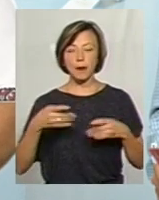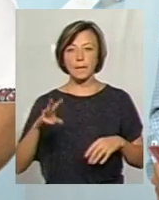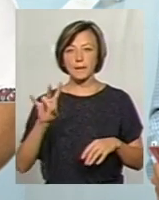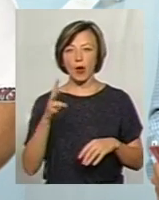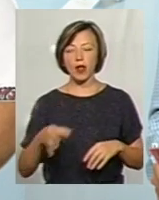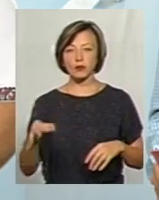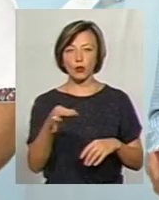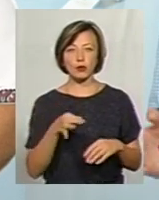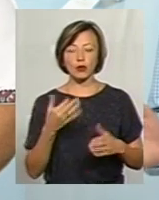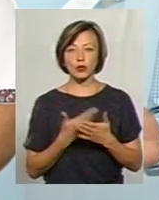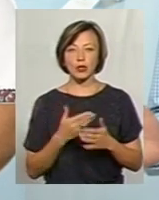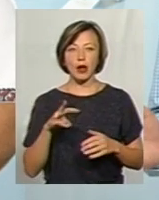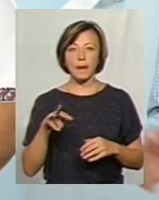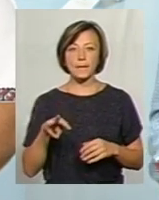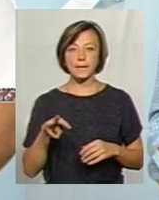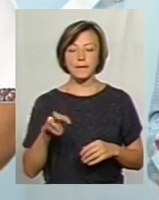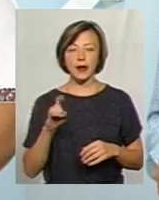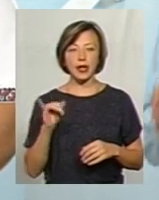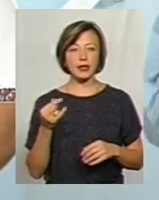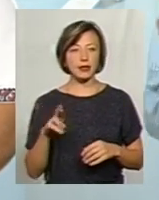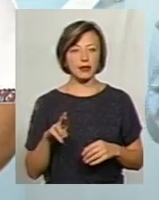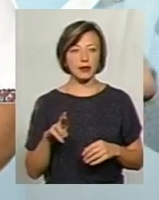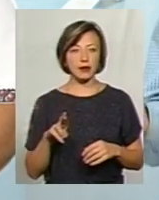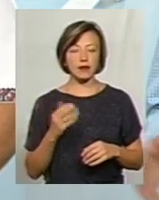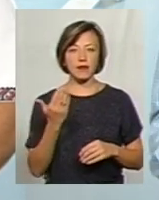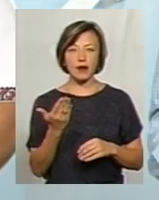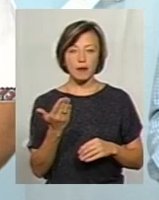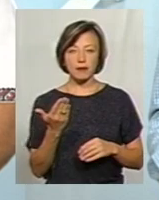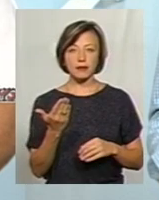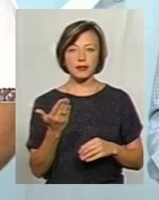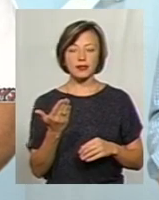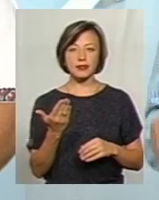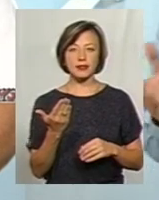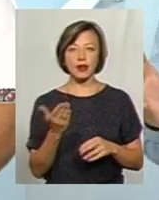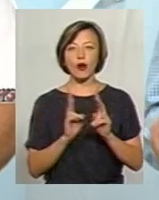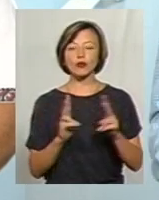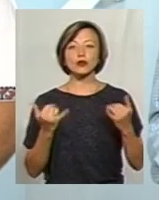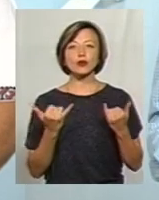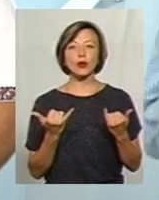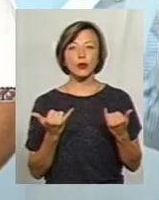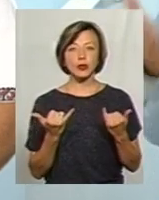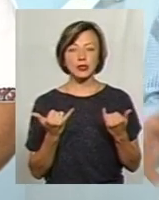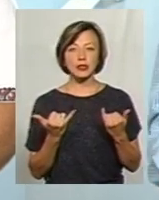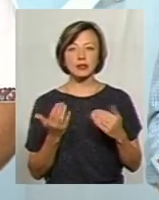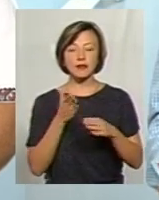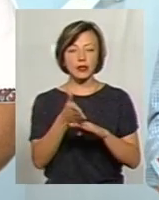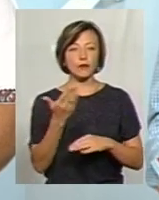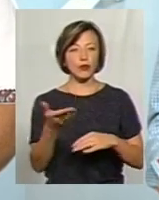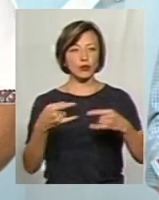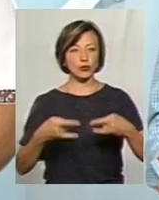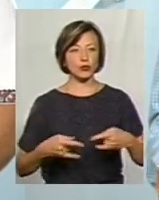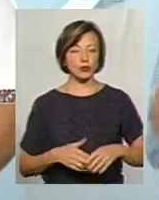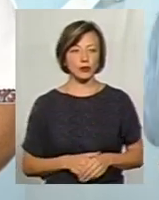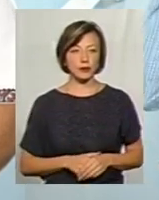Отож, Марія, доброго вечора. Вам і вашим гостям. Хто сьогодні завітав до вашої студії?